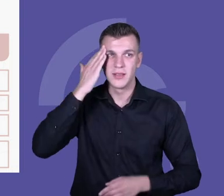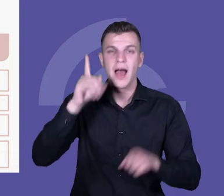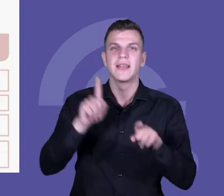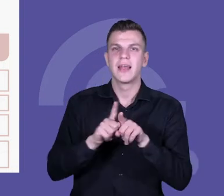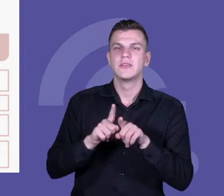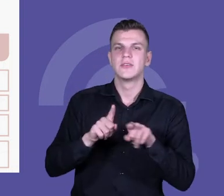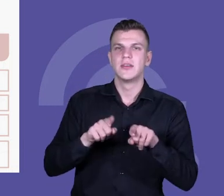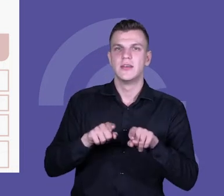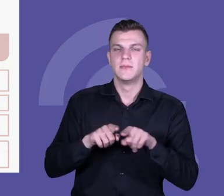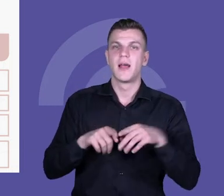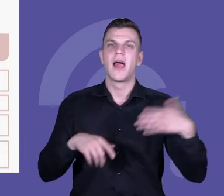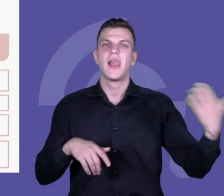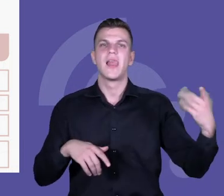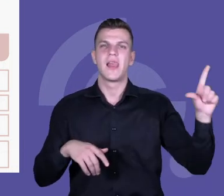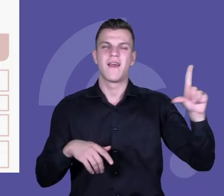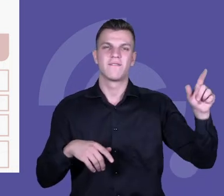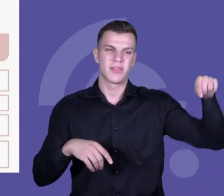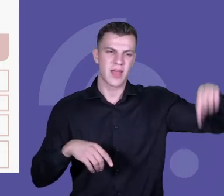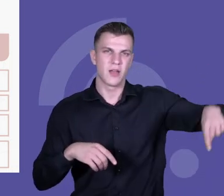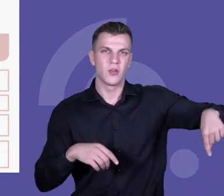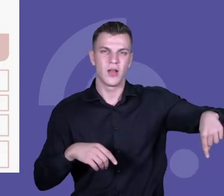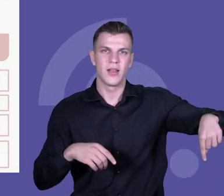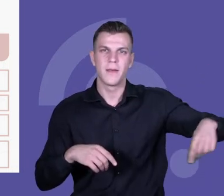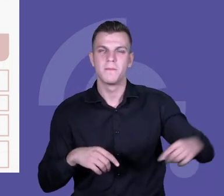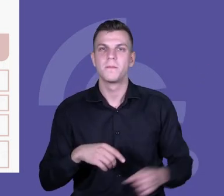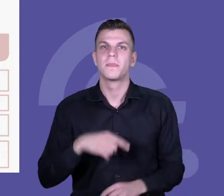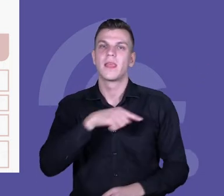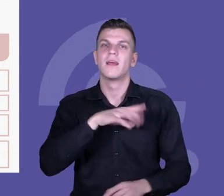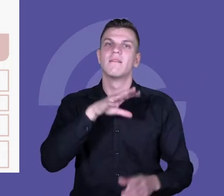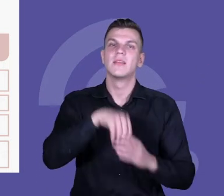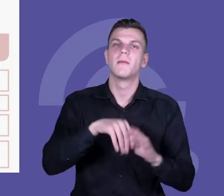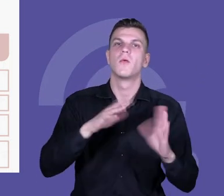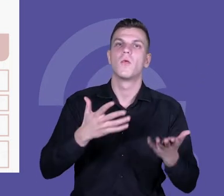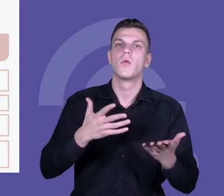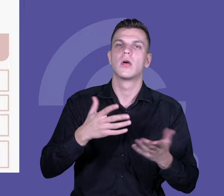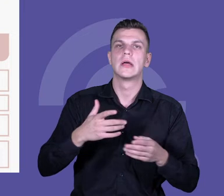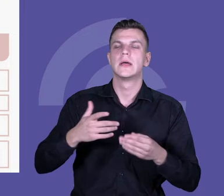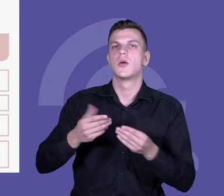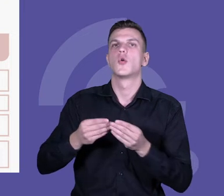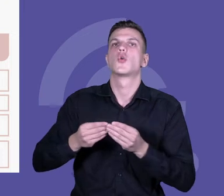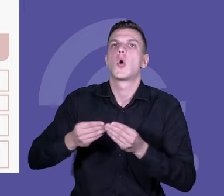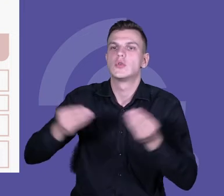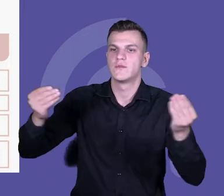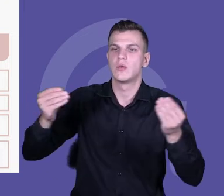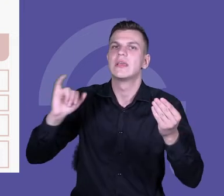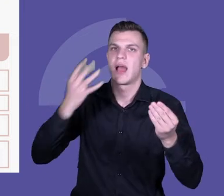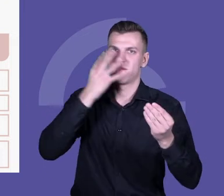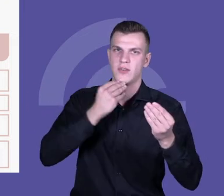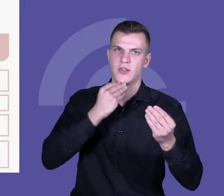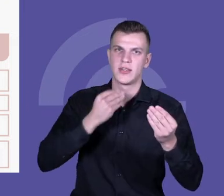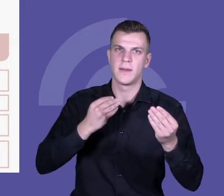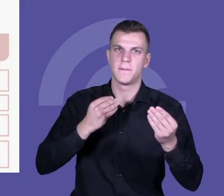w lewym dolnym rogu, to jest taki przykład linii rozwoju, czyli opisu